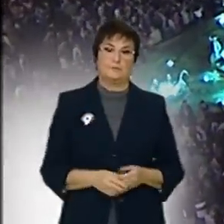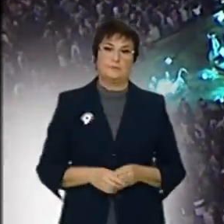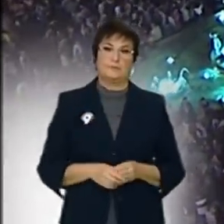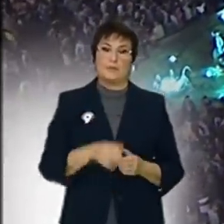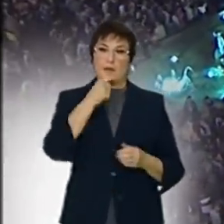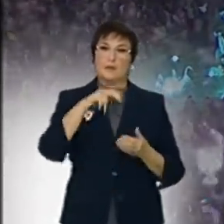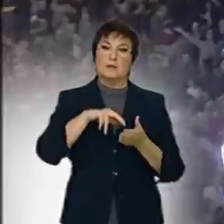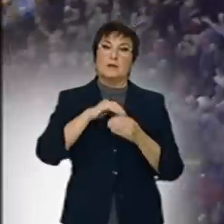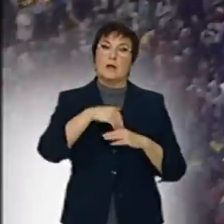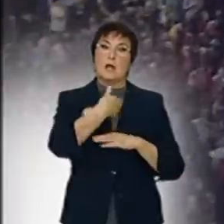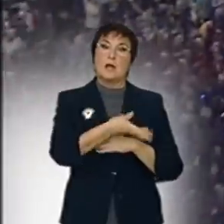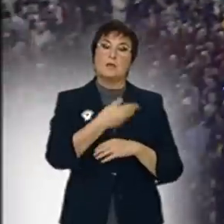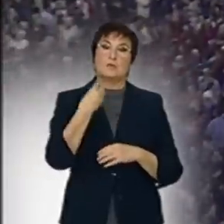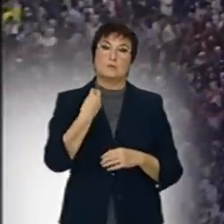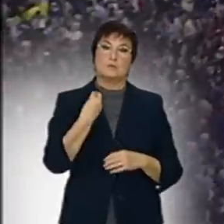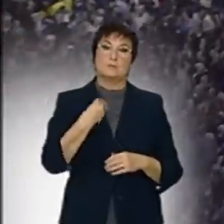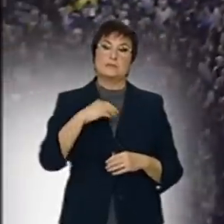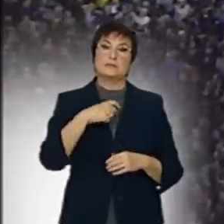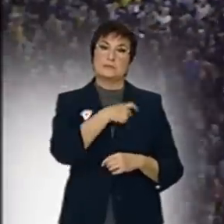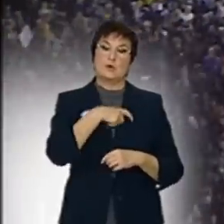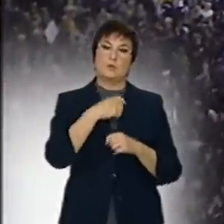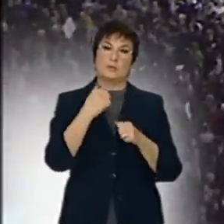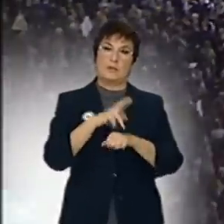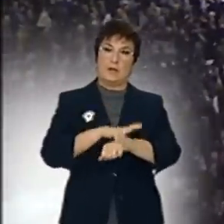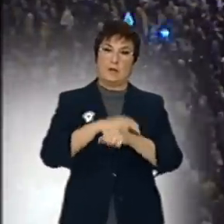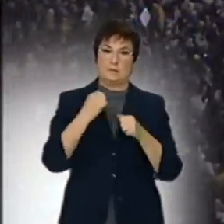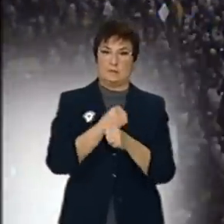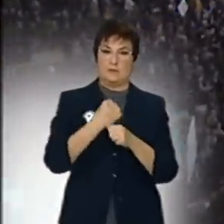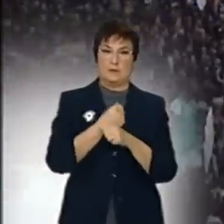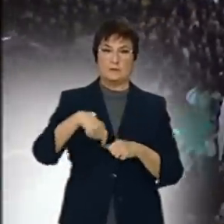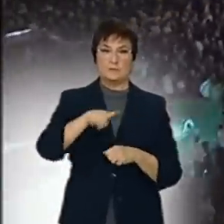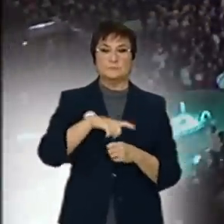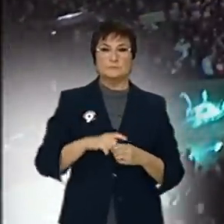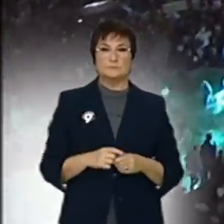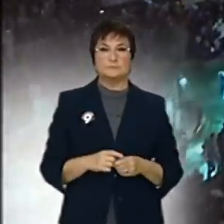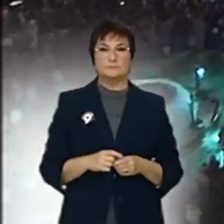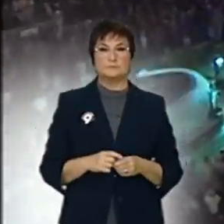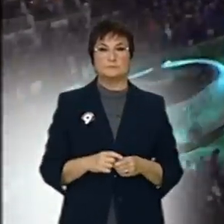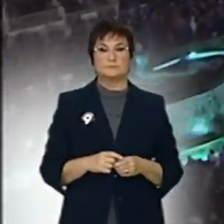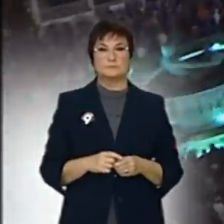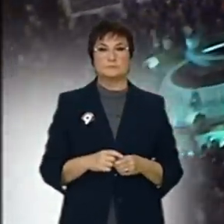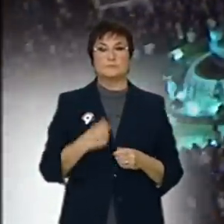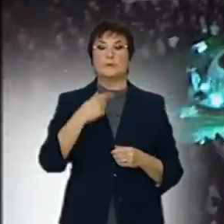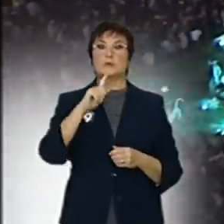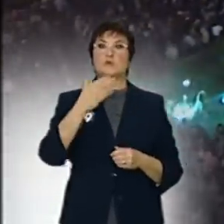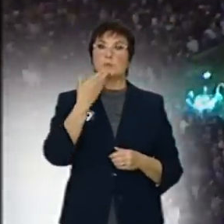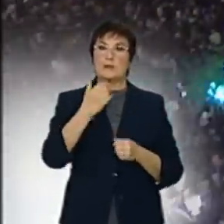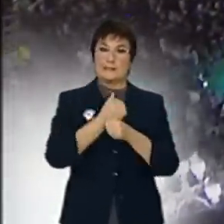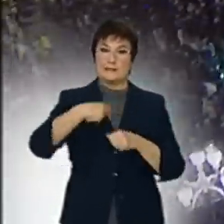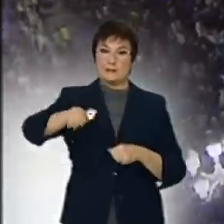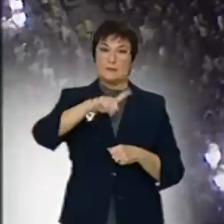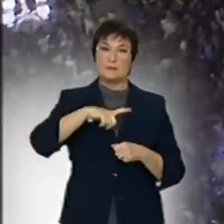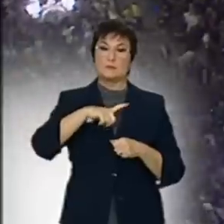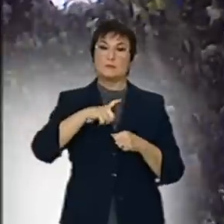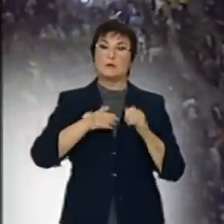al president del comitè d'empresa, si vols preguntar-li alguna cosa, o ell, senzillament, demanar a tots els treballadors que